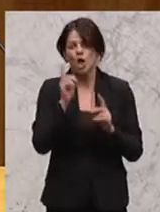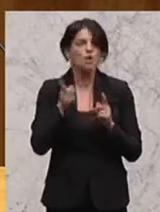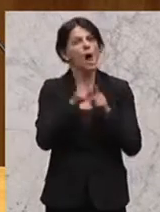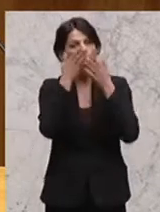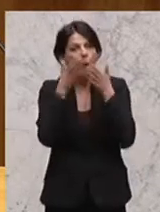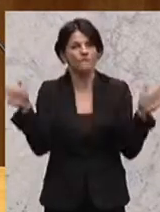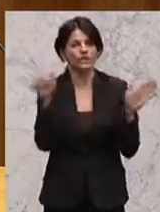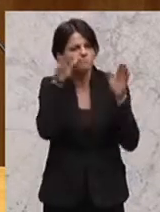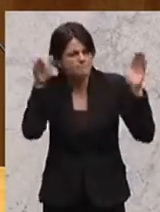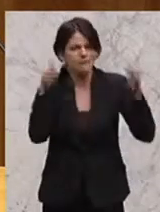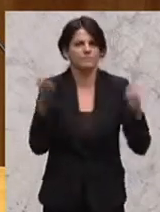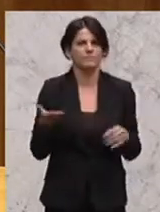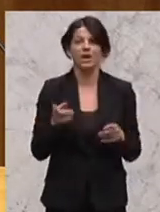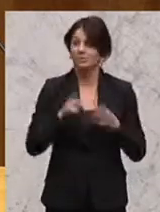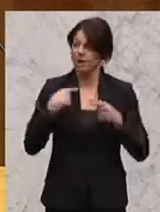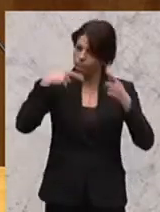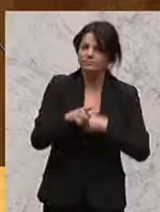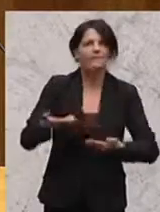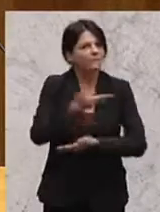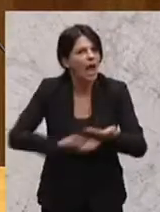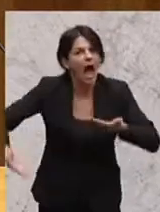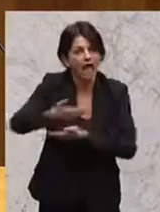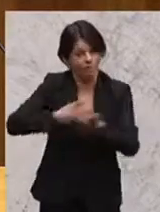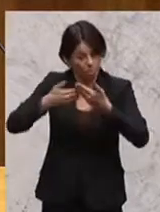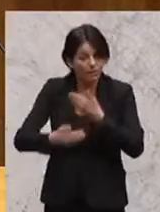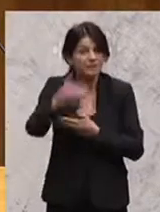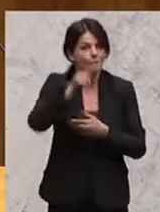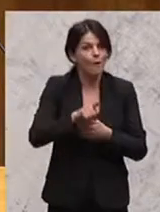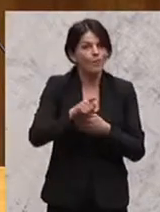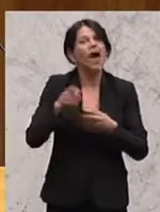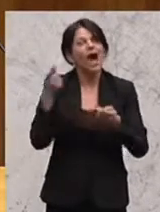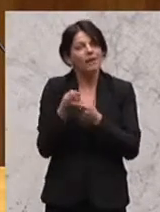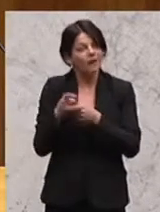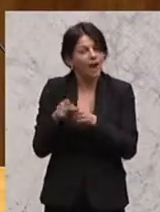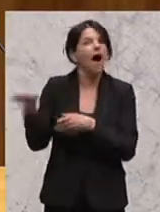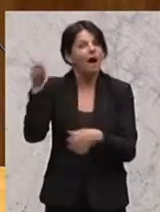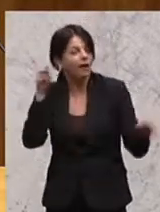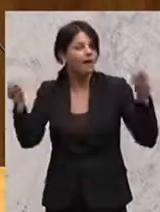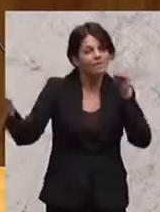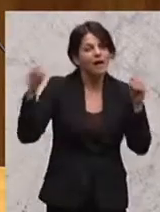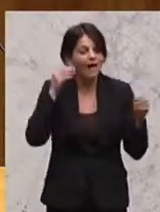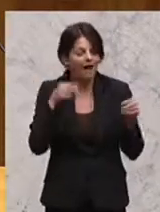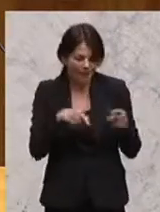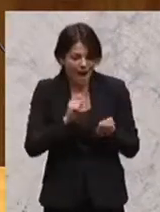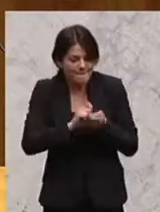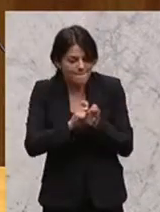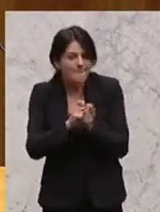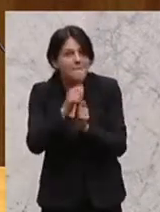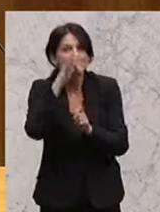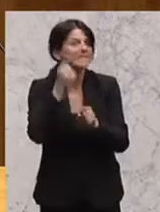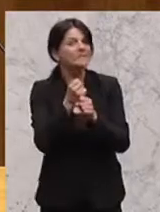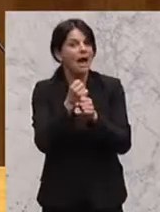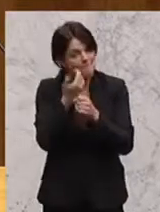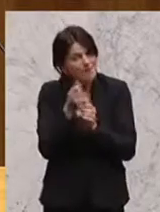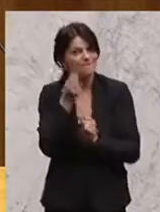tatsächlich in Verhandlungen zu gehen in den nächsten Monaten, damit hier tatsächlich noch etwas Besseres, Gescheiteres